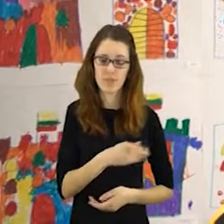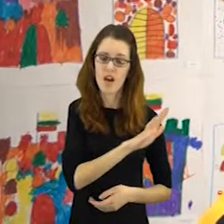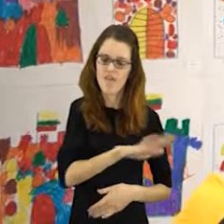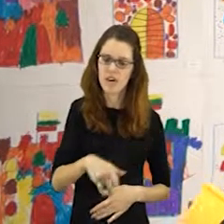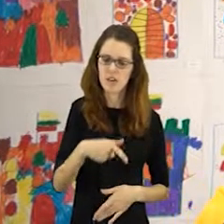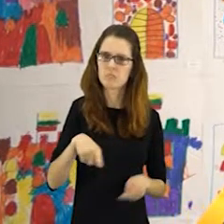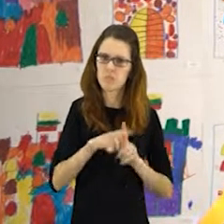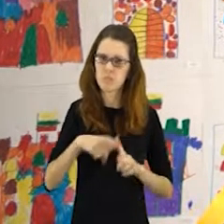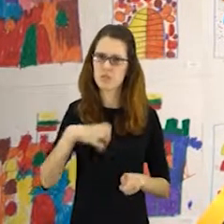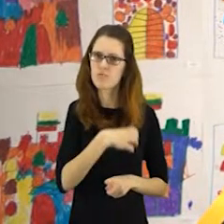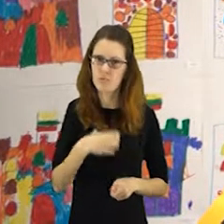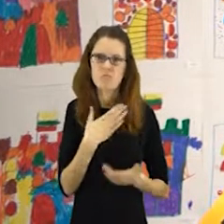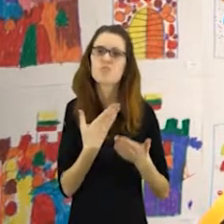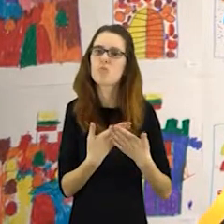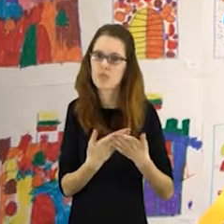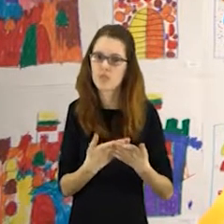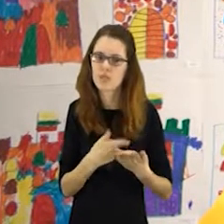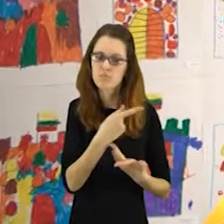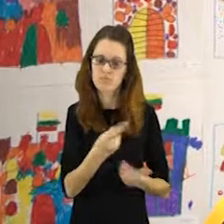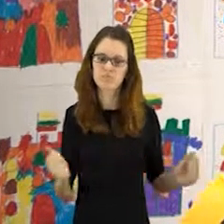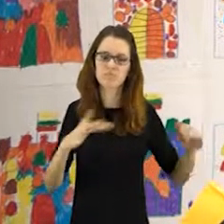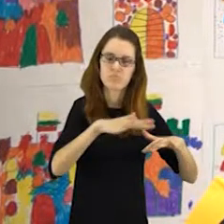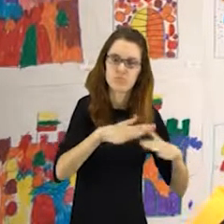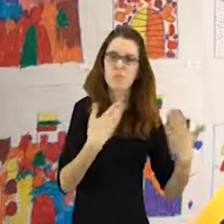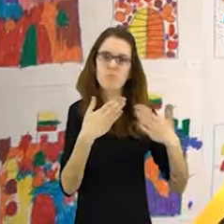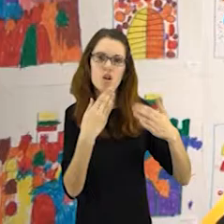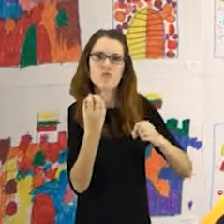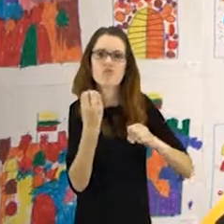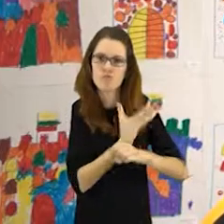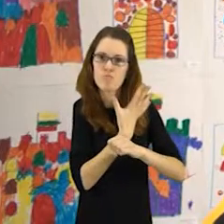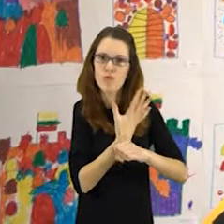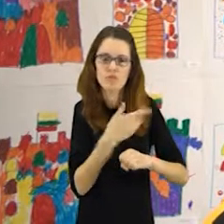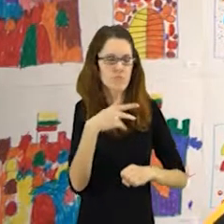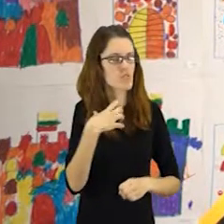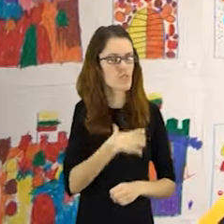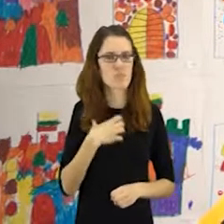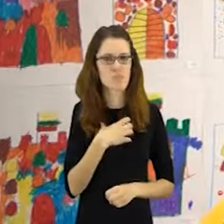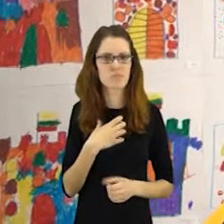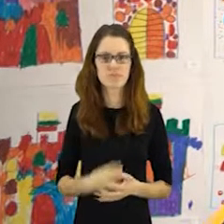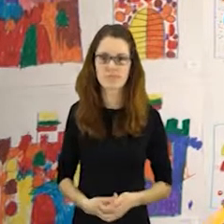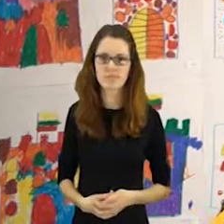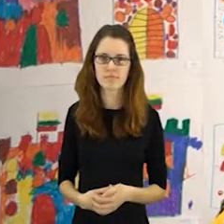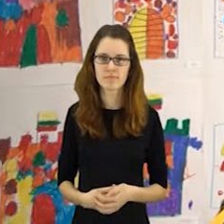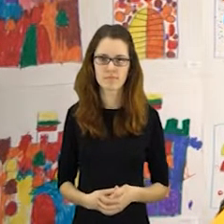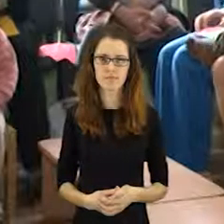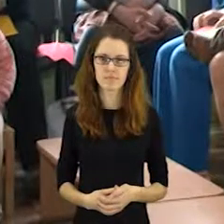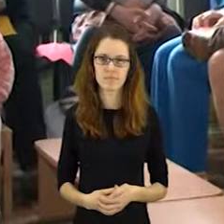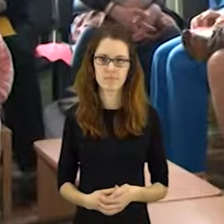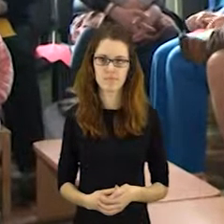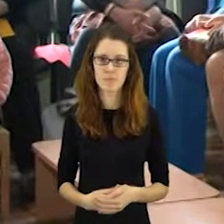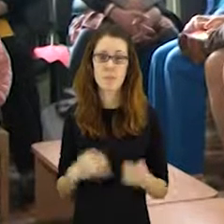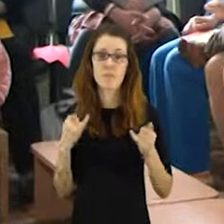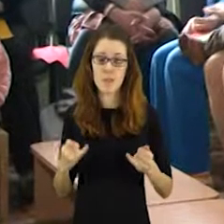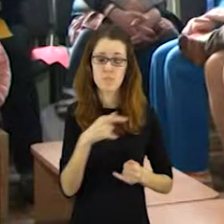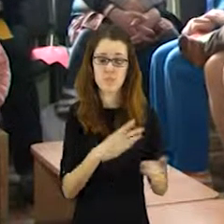tikrųjų ir vaikai taip pat eina į mūsų bendruomenį, išmoks bendrauti su bendramžiais, kas labai svarbu šitiems vaikams. Šiuo